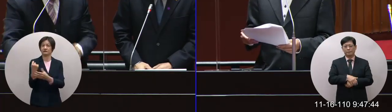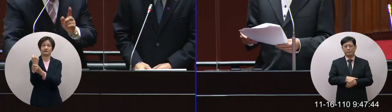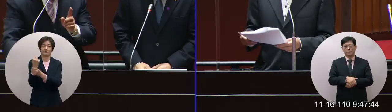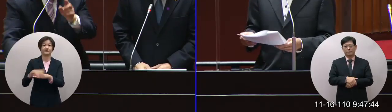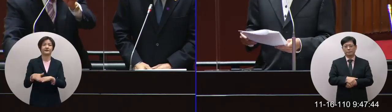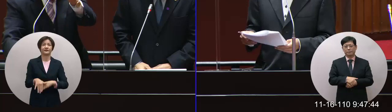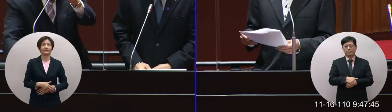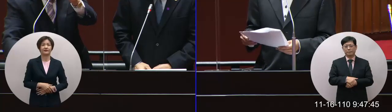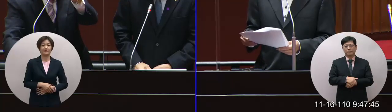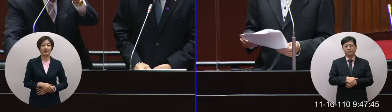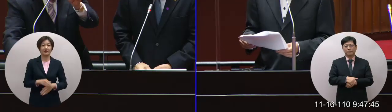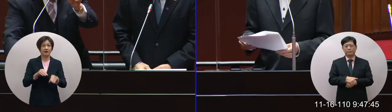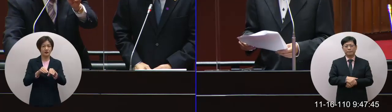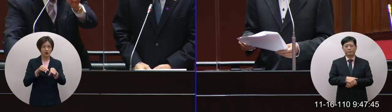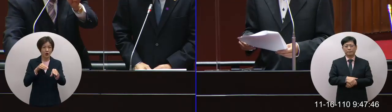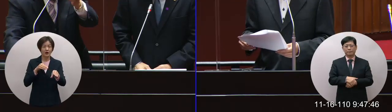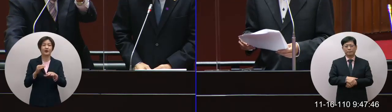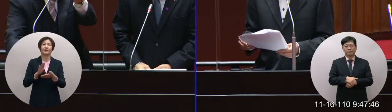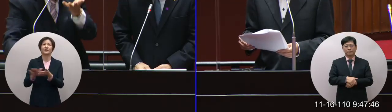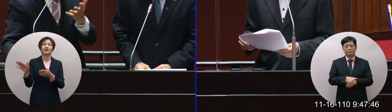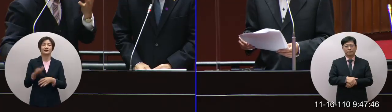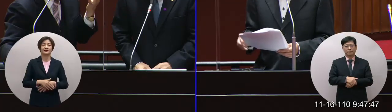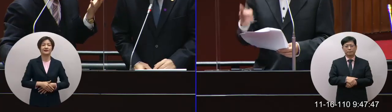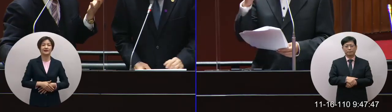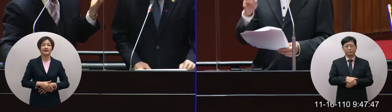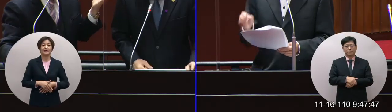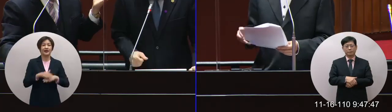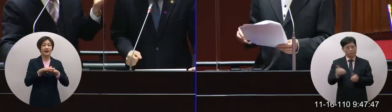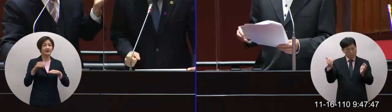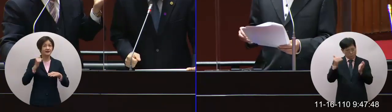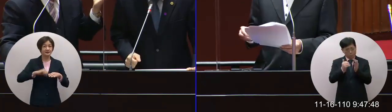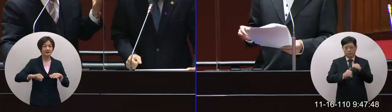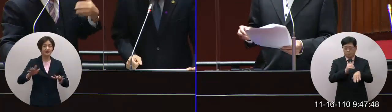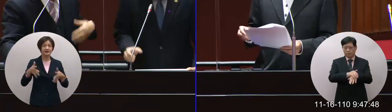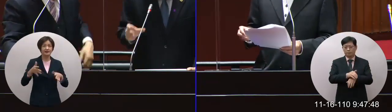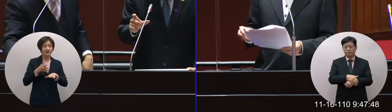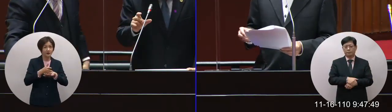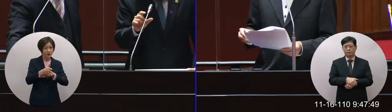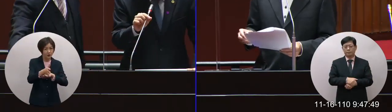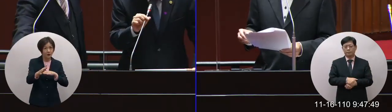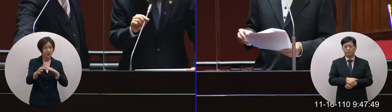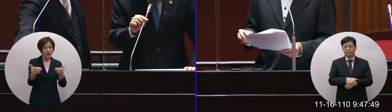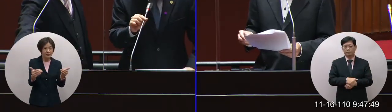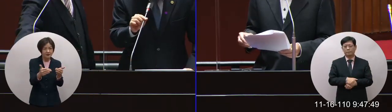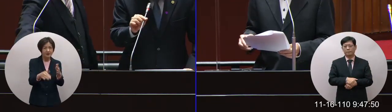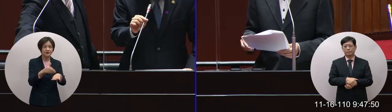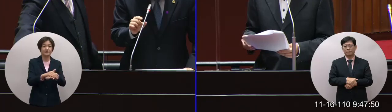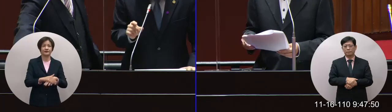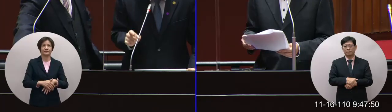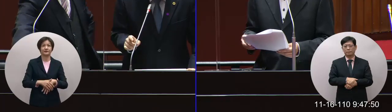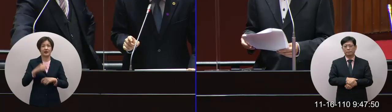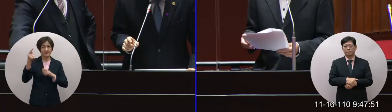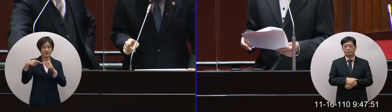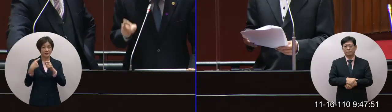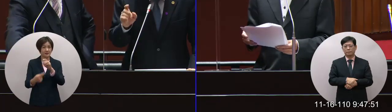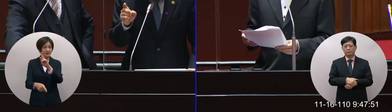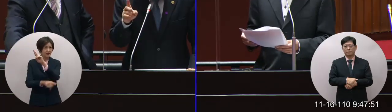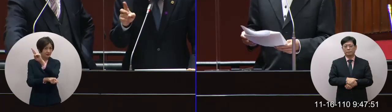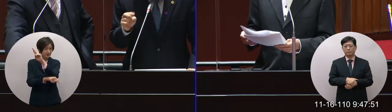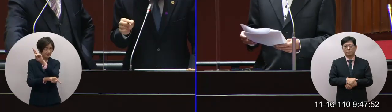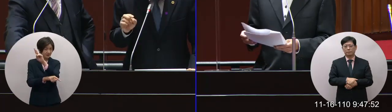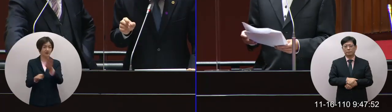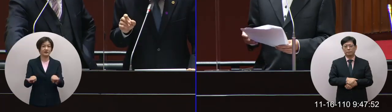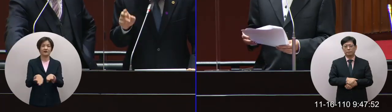交通用賽那現在安坑輕軌也我請部長給您報告一下安坑軌明年底就通車啦